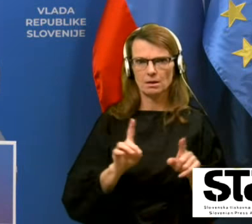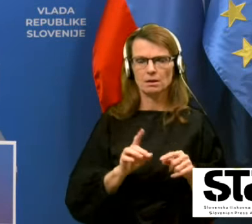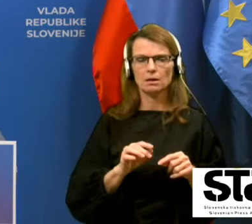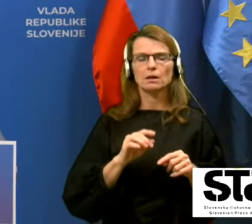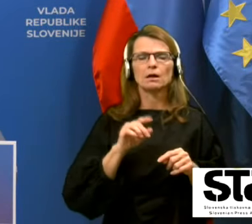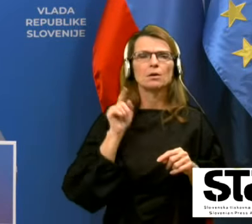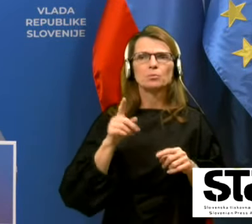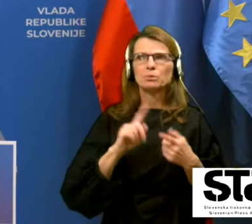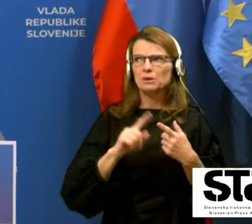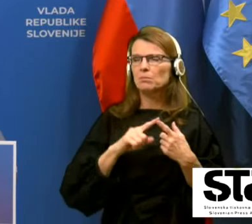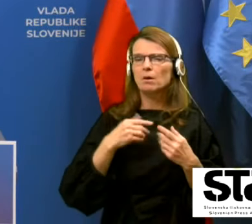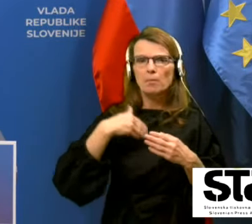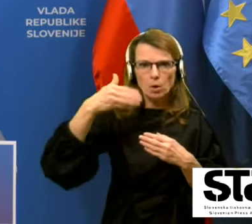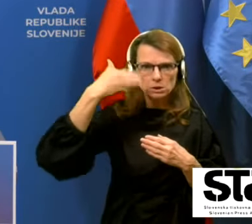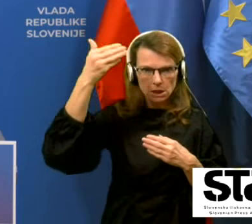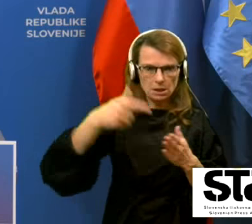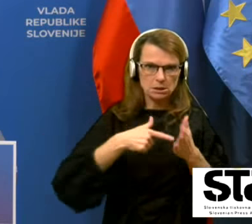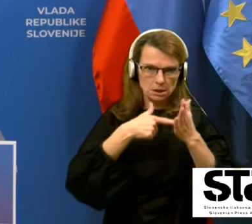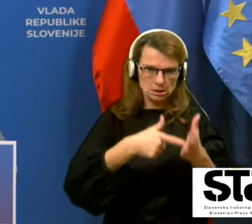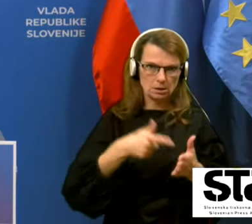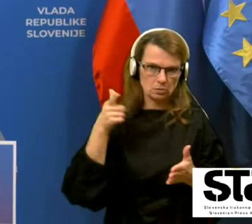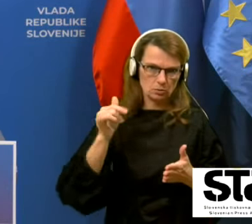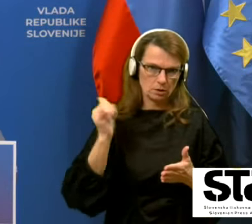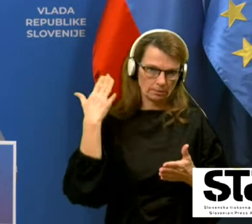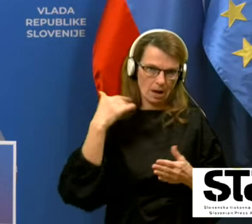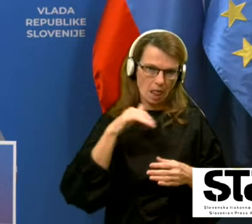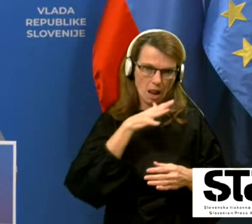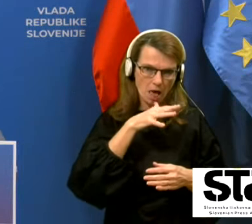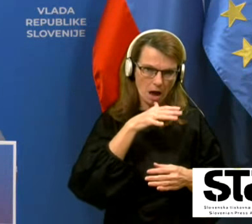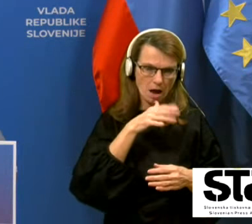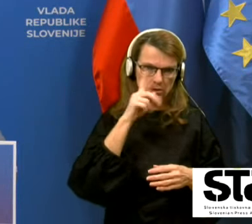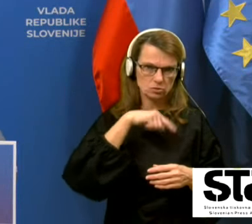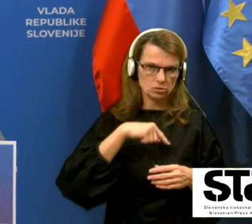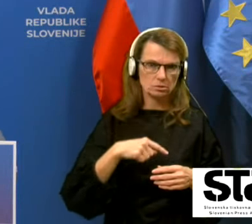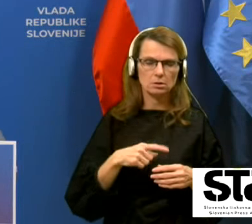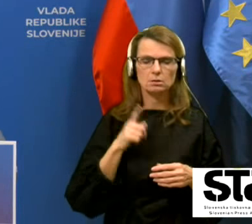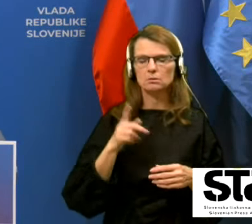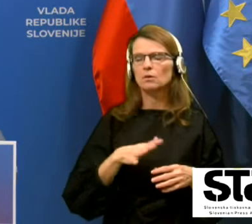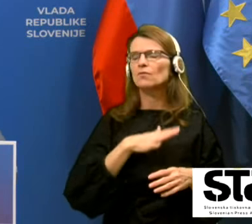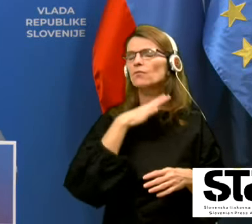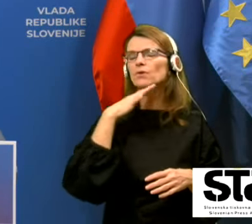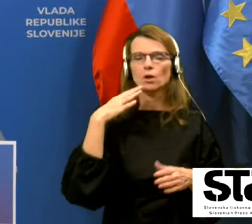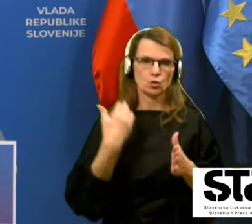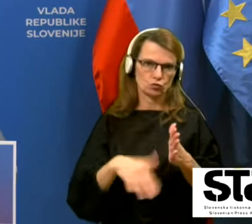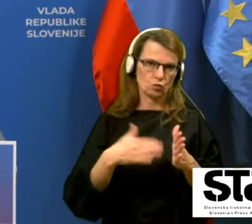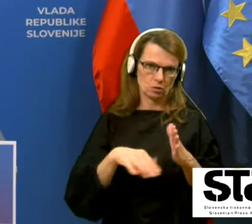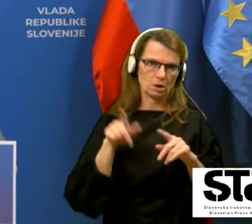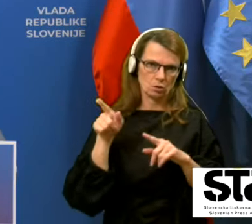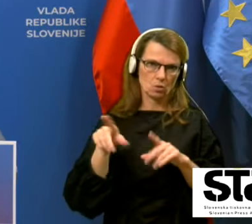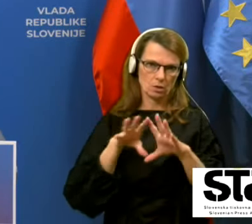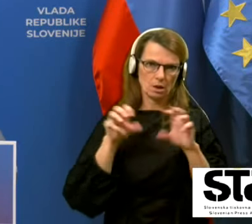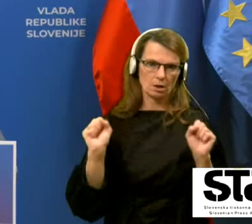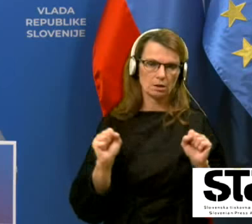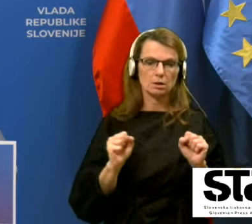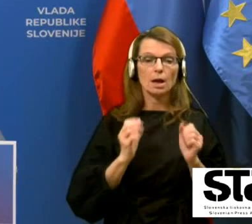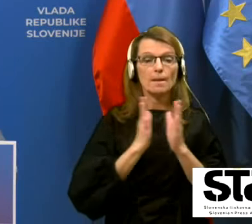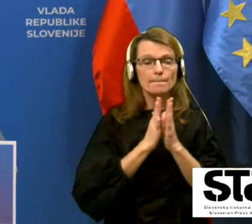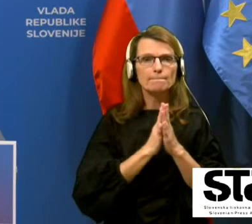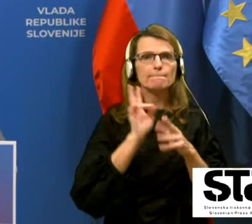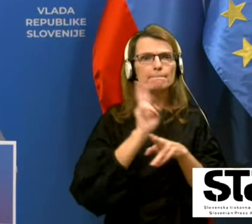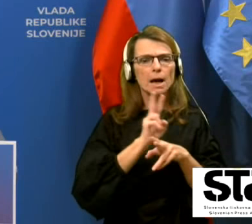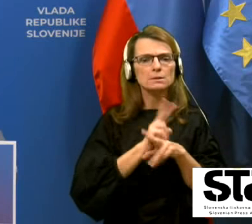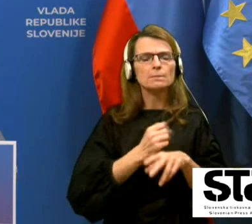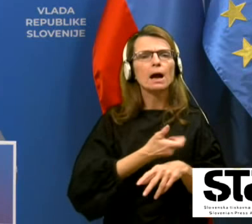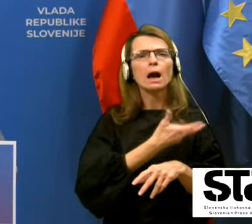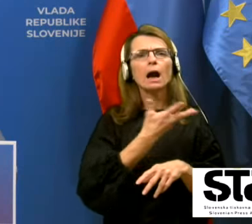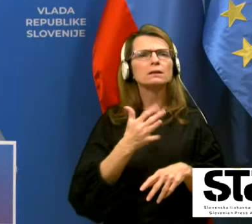izkažejo kot lažne, naredijo zelo, zelo veliko škode. Naj vsak popazi, kateri so tisti viri informacije, ki jim zaupa, tukaj le bomo